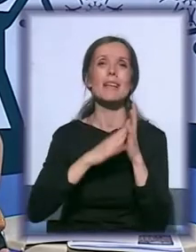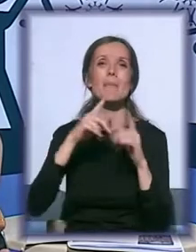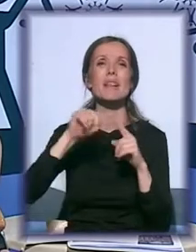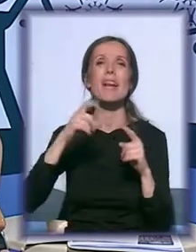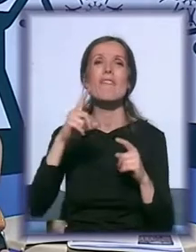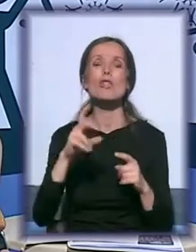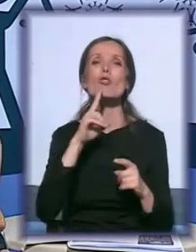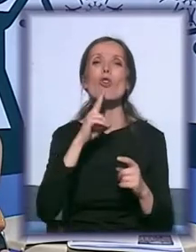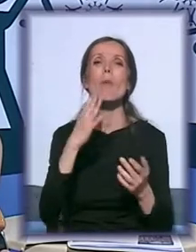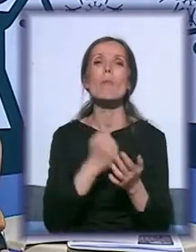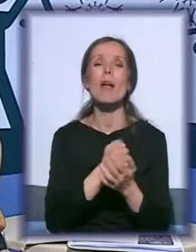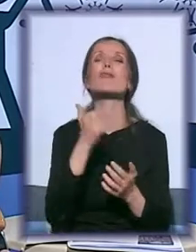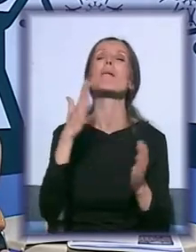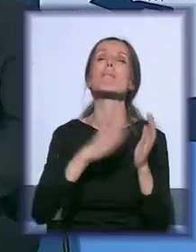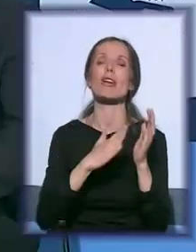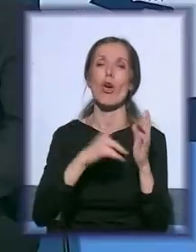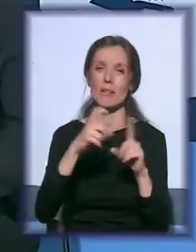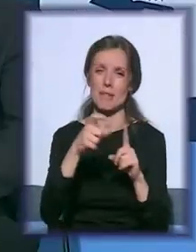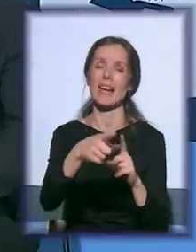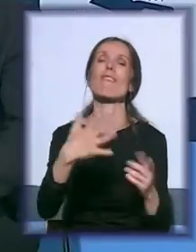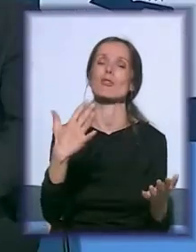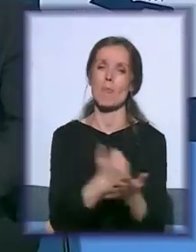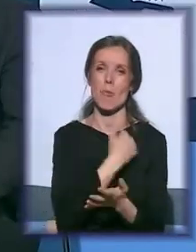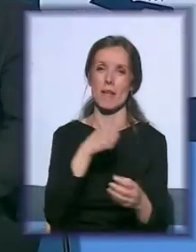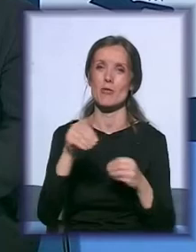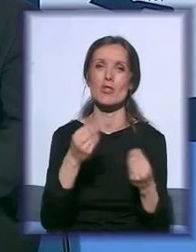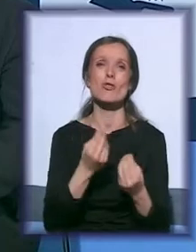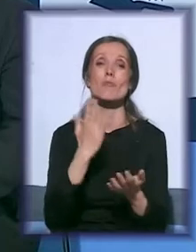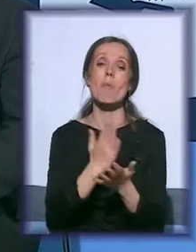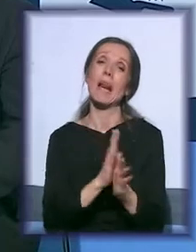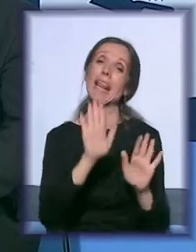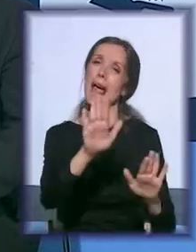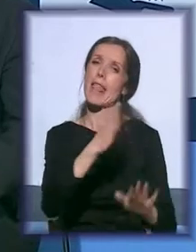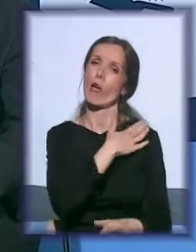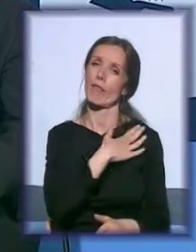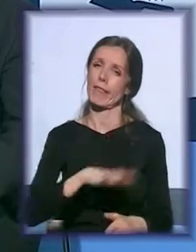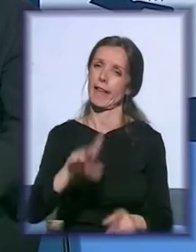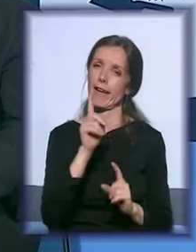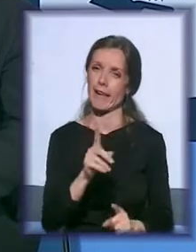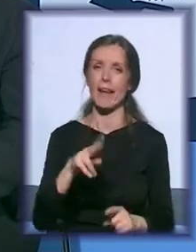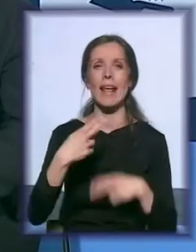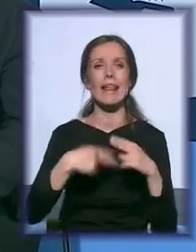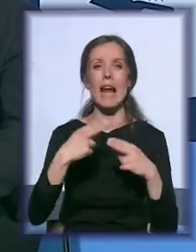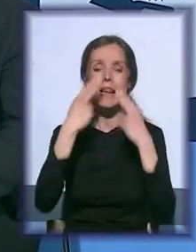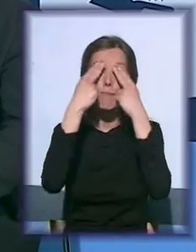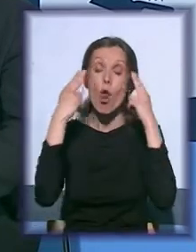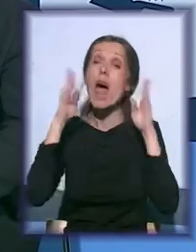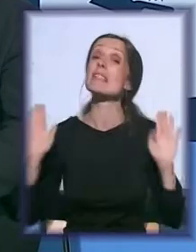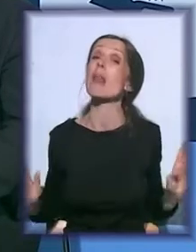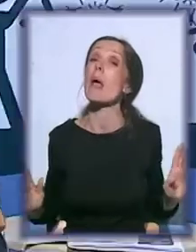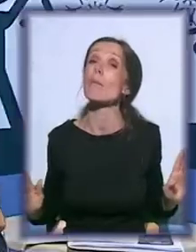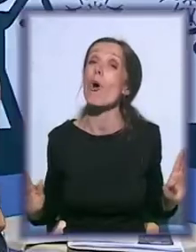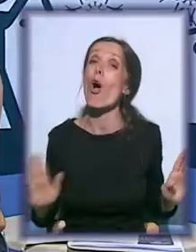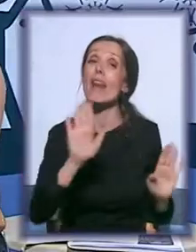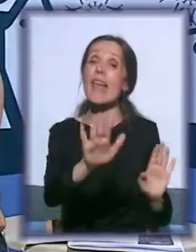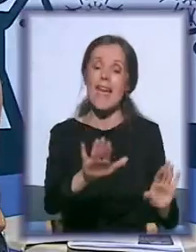ko pobedi? Mirko Dimitrijević je pobedio zato što smo bili na njegovom terenu, znači igrali smo naslepo na njegove